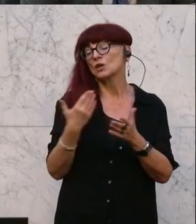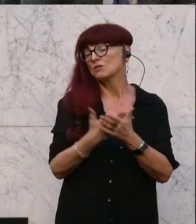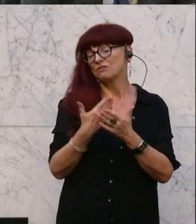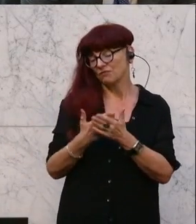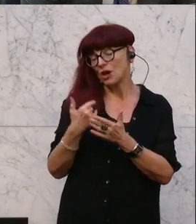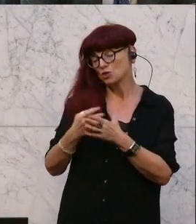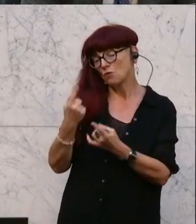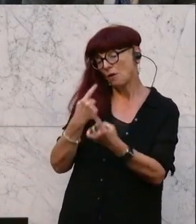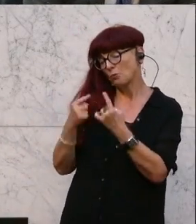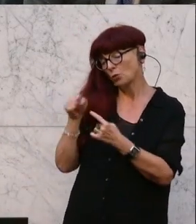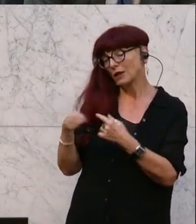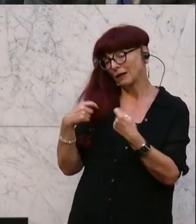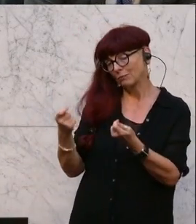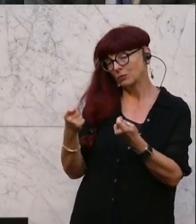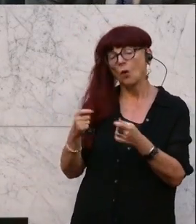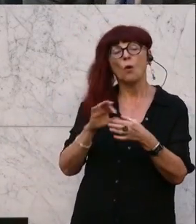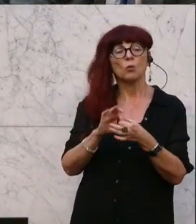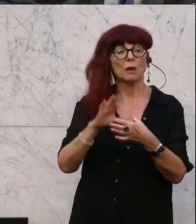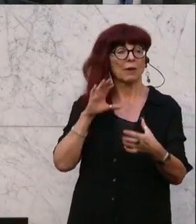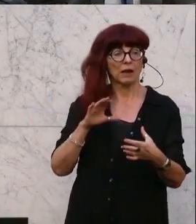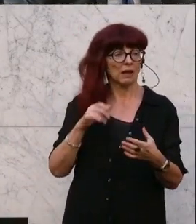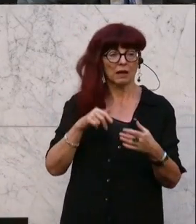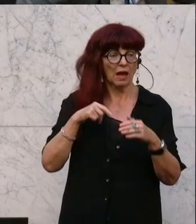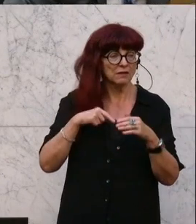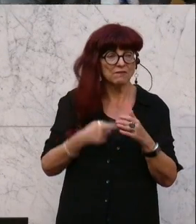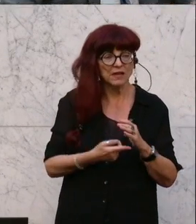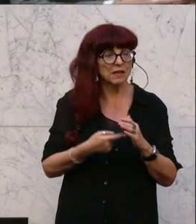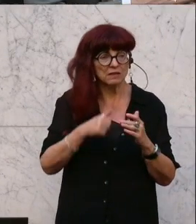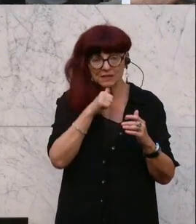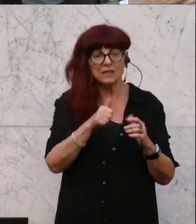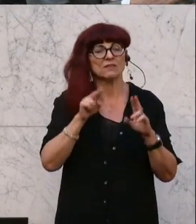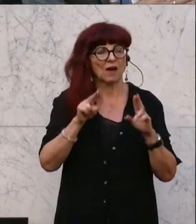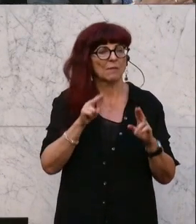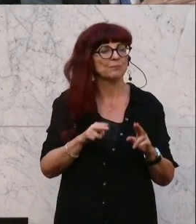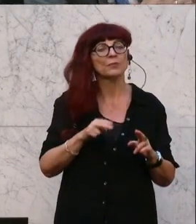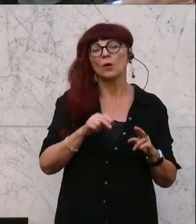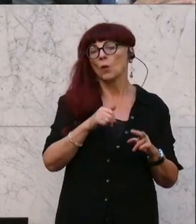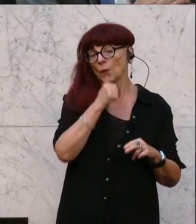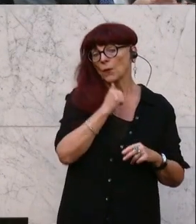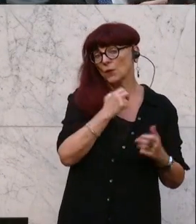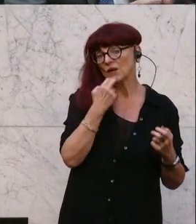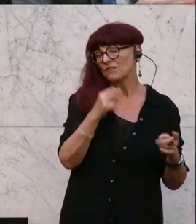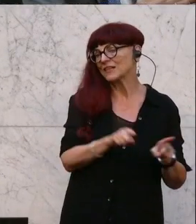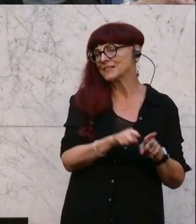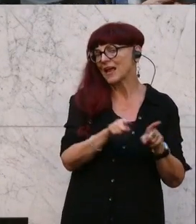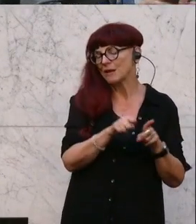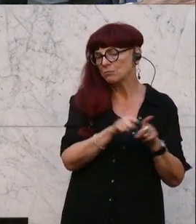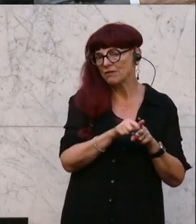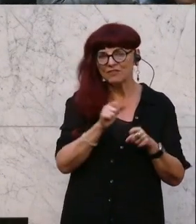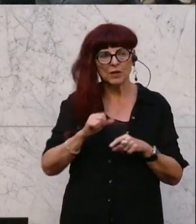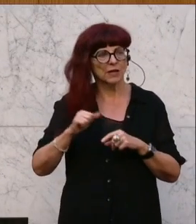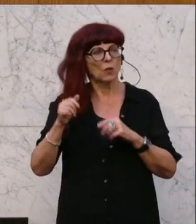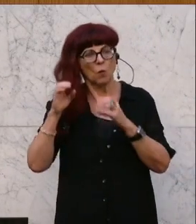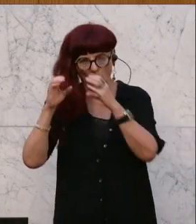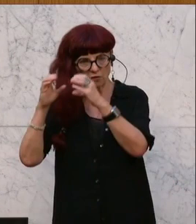Die Grünen wollen dasselbe wie ÖVP und FPÖ. Sie wollen Einfluss, sie wollen den Druck auf die Berichterstattung ausüben können,